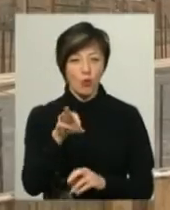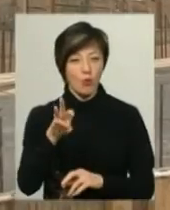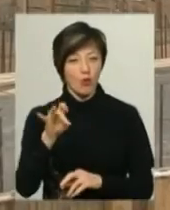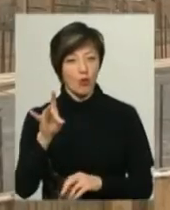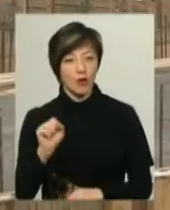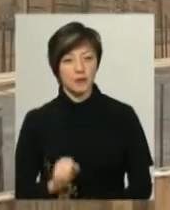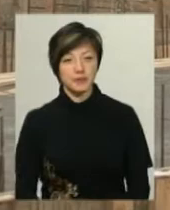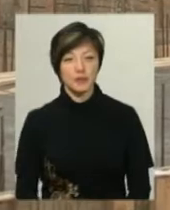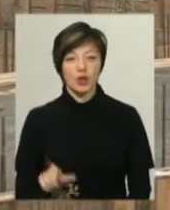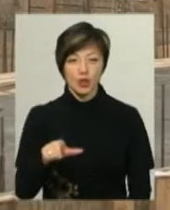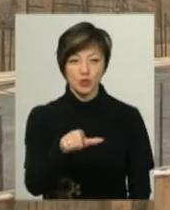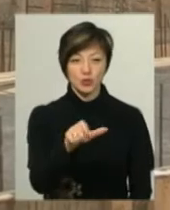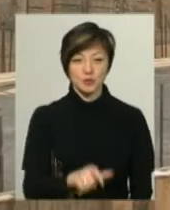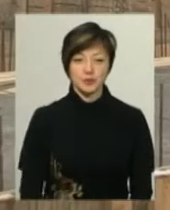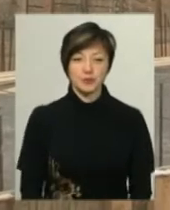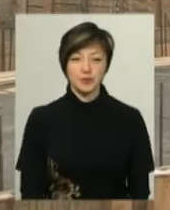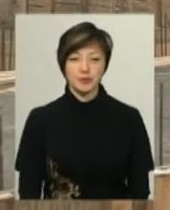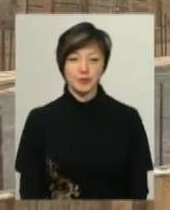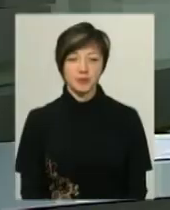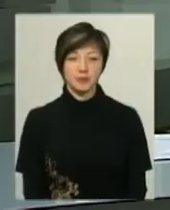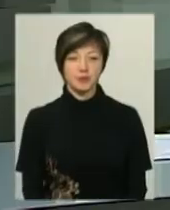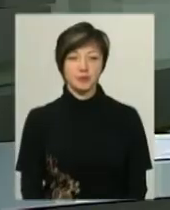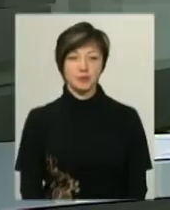Світлана Поробок, Віктор Кривий, новини, Поділяцентр.